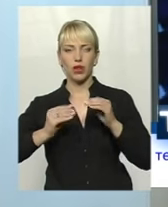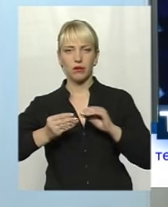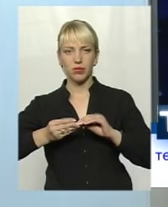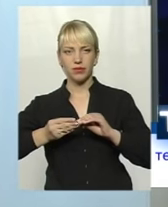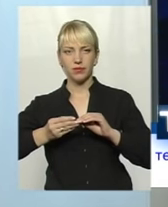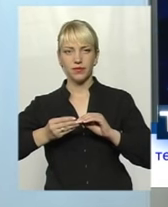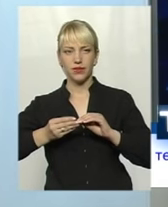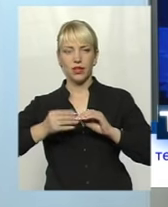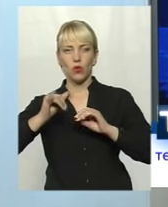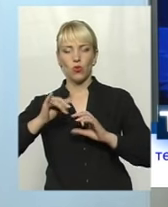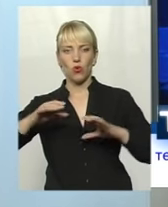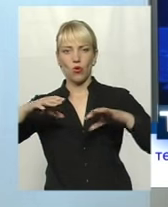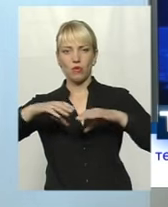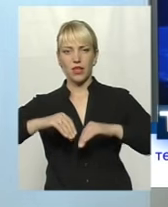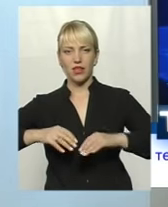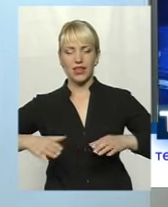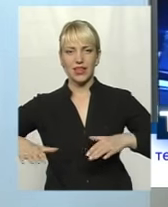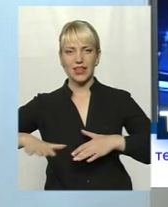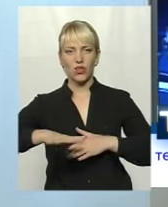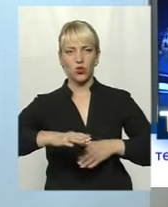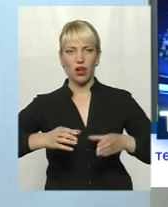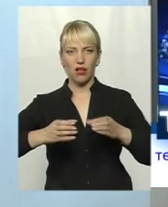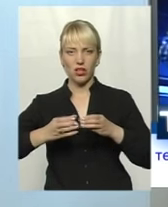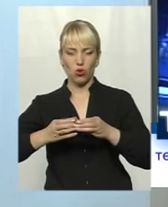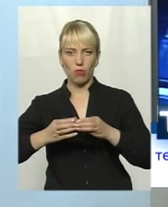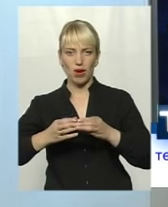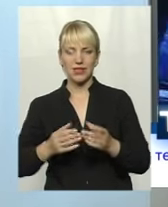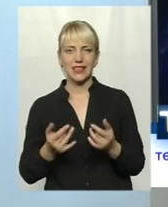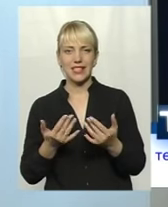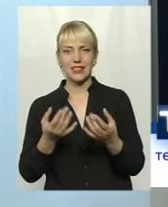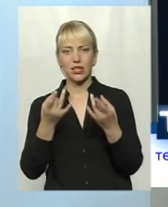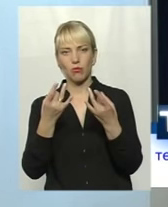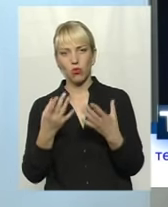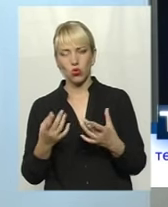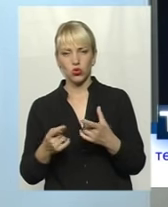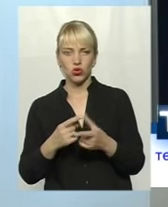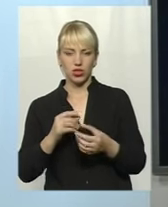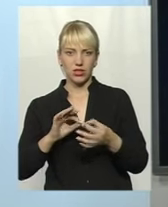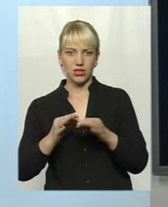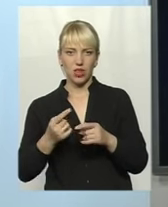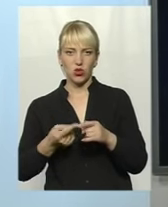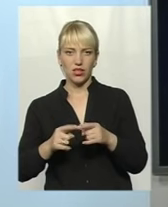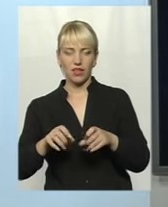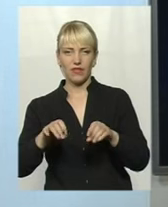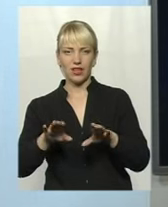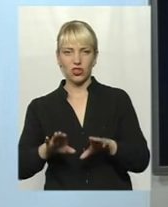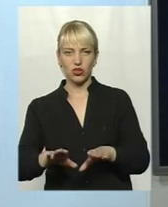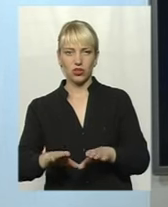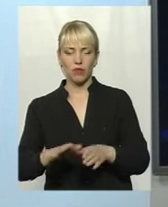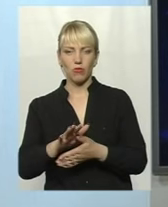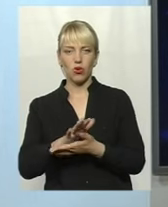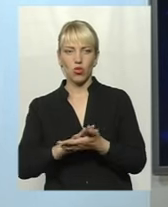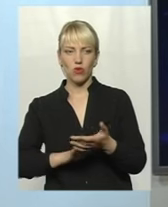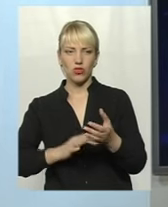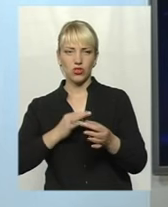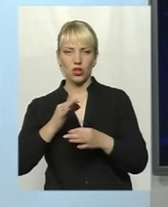у об'єднаних територіальних громадах і наскільки просто чи складно їх вирішувати. Впродовження розмови